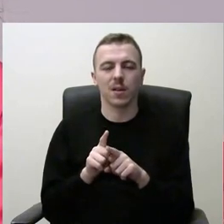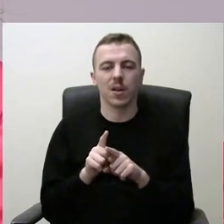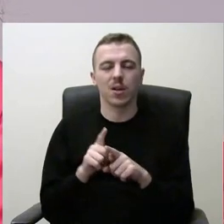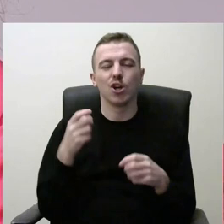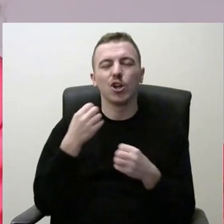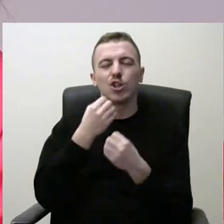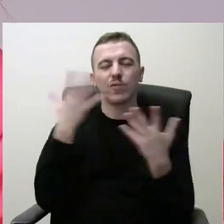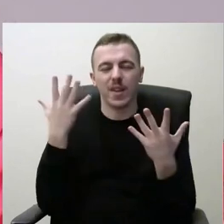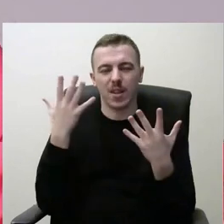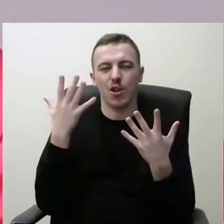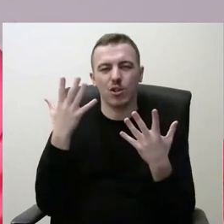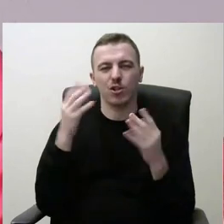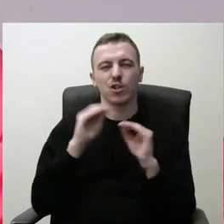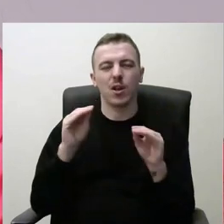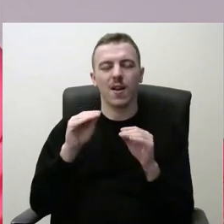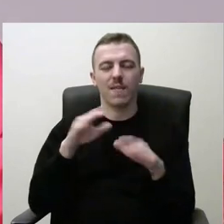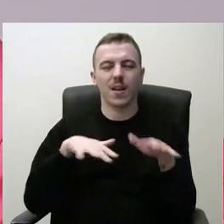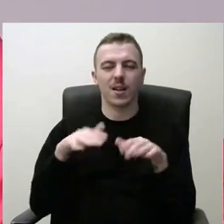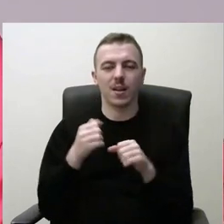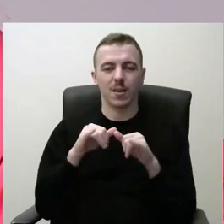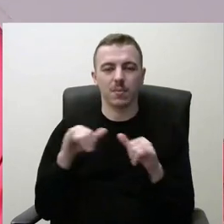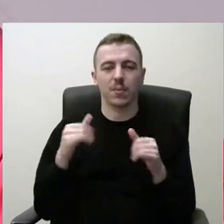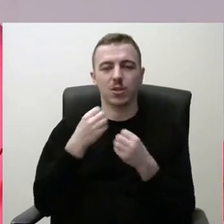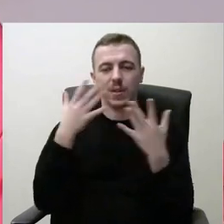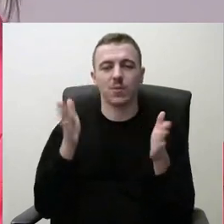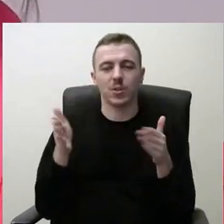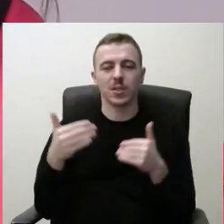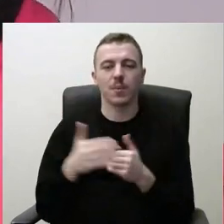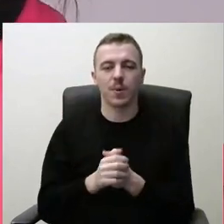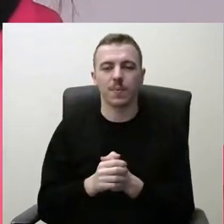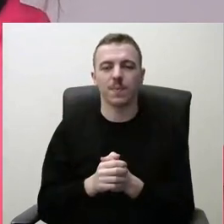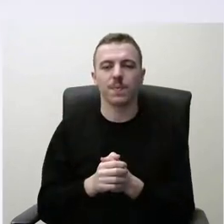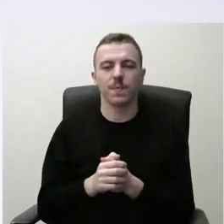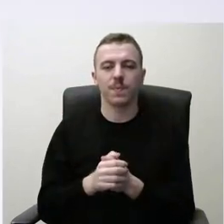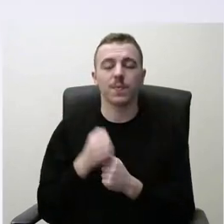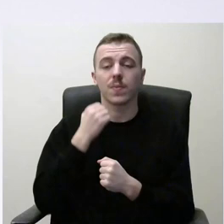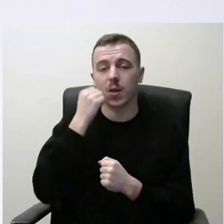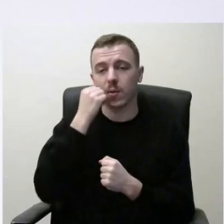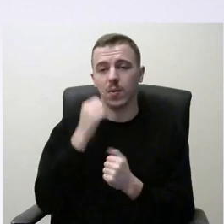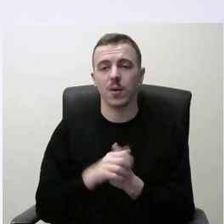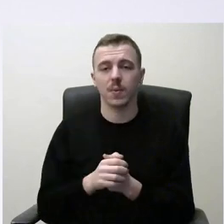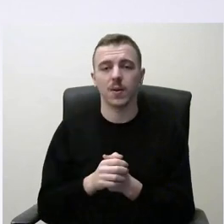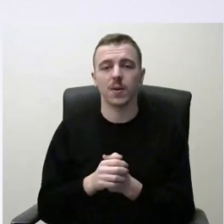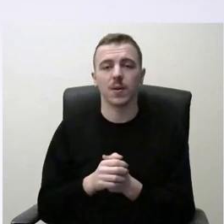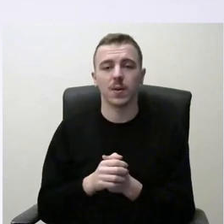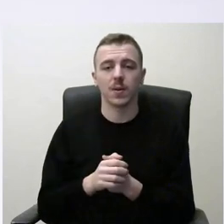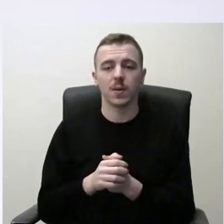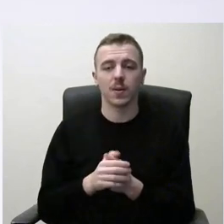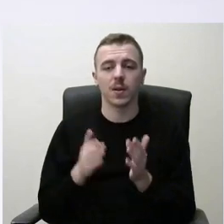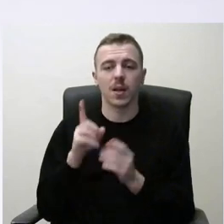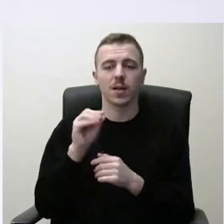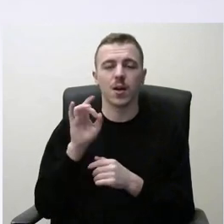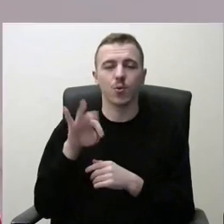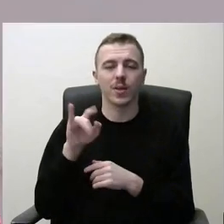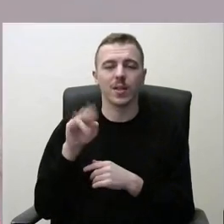visoje švietimo sistemoje pačioje. Gerai, dėkuojame. Taip, ponė Degutitė.